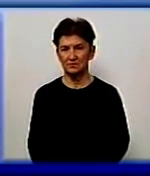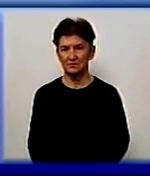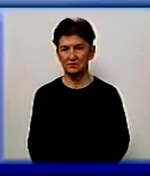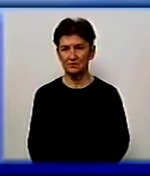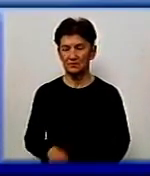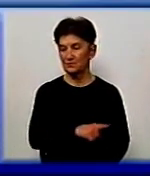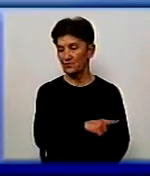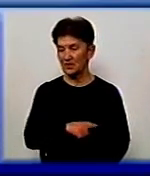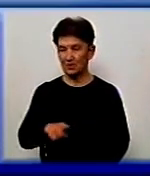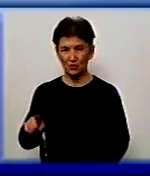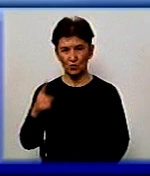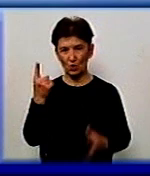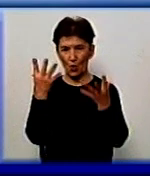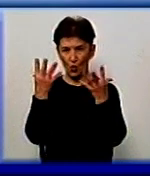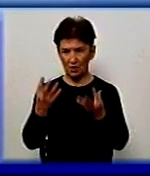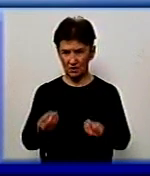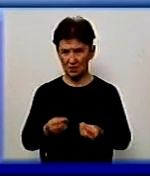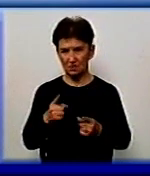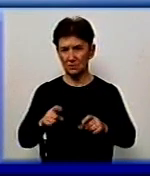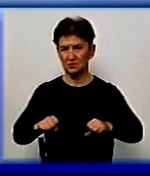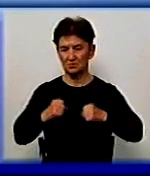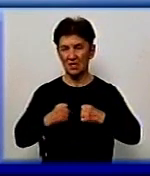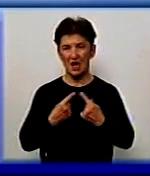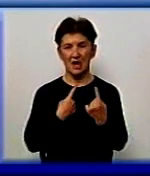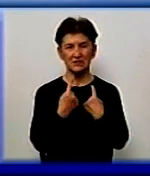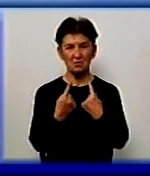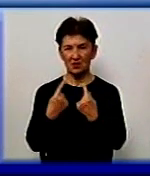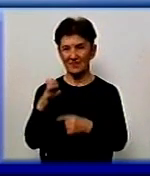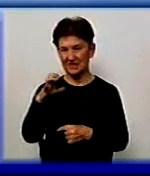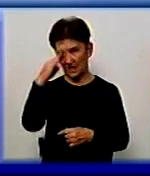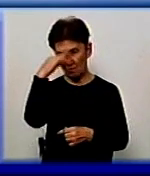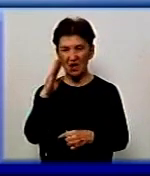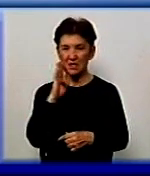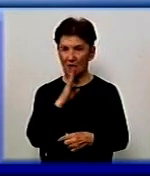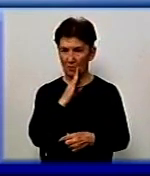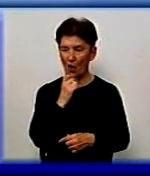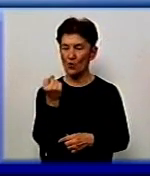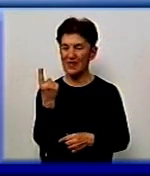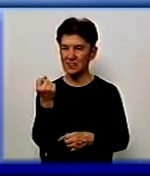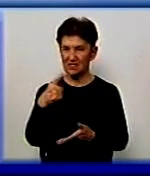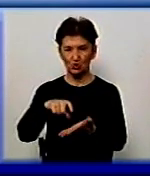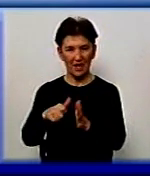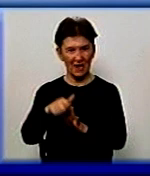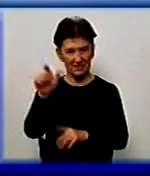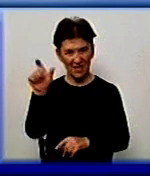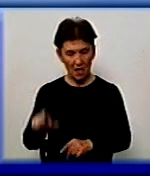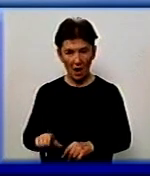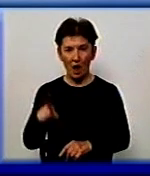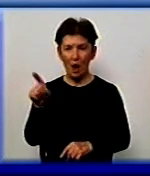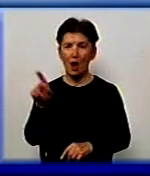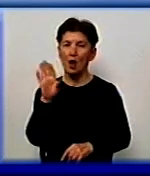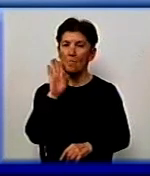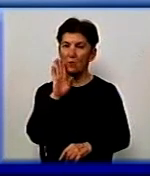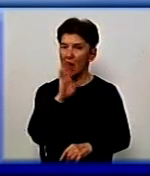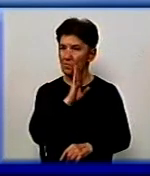Протягом дня журналіст Антоніна Крейтор намагалася поспілкуватися з батьками 11-ти класника. Директор школи повідомила, що мама